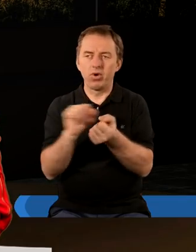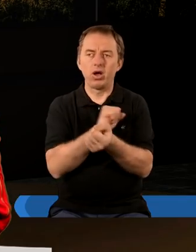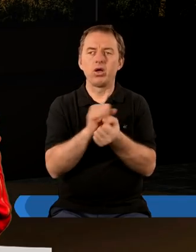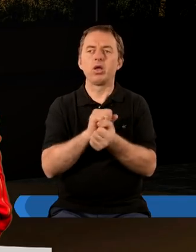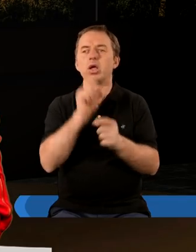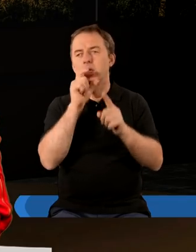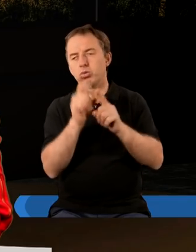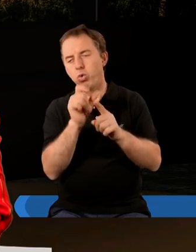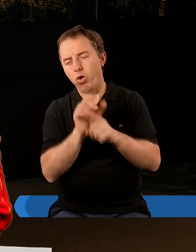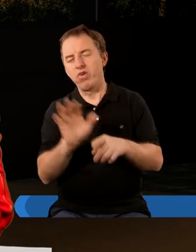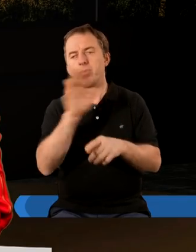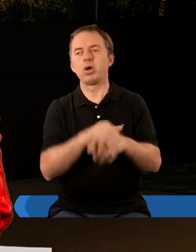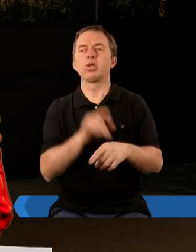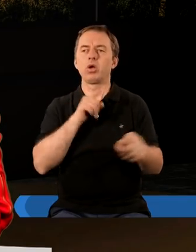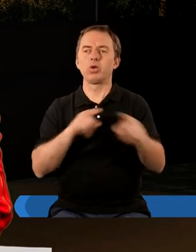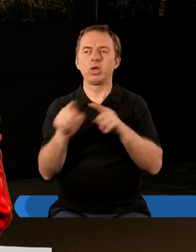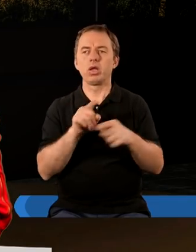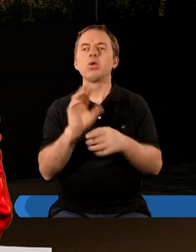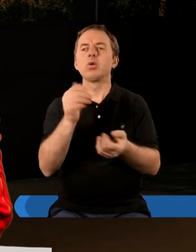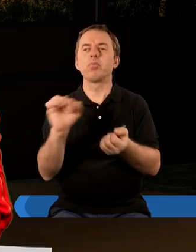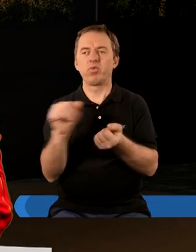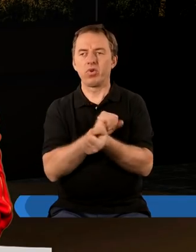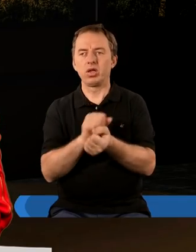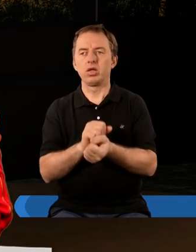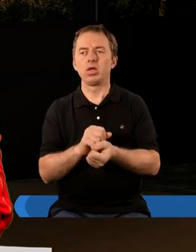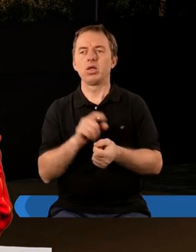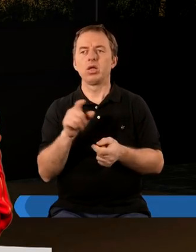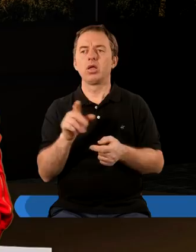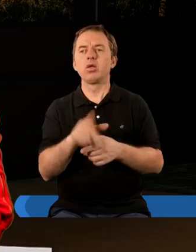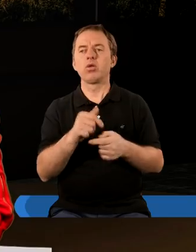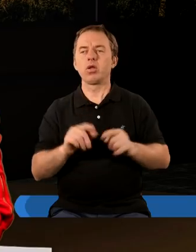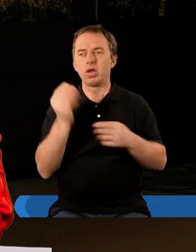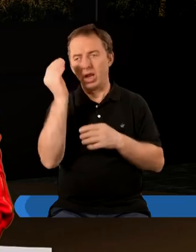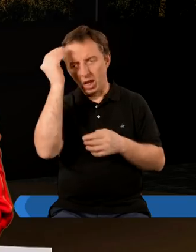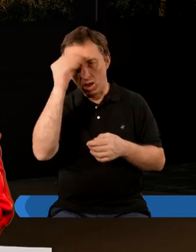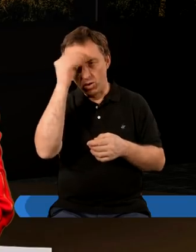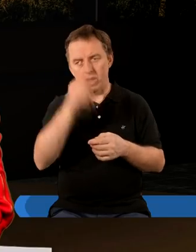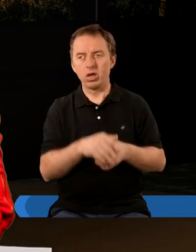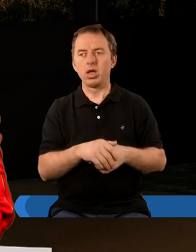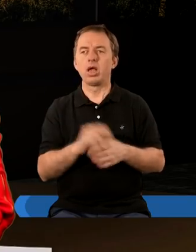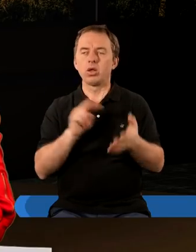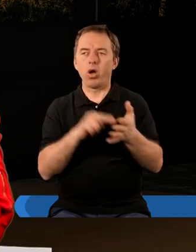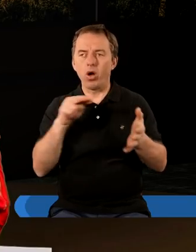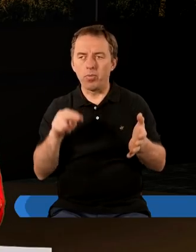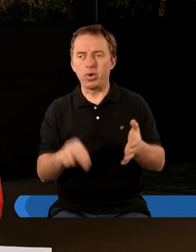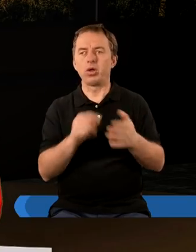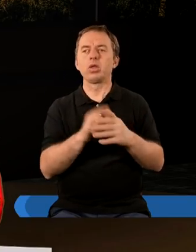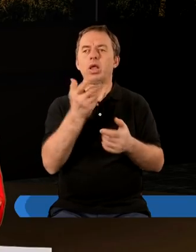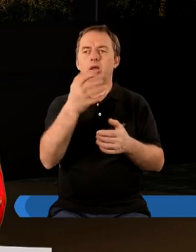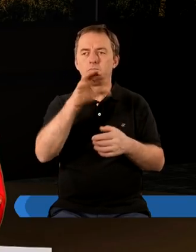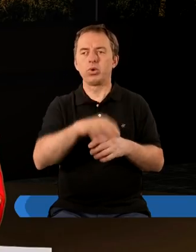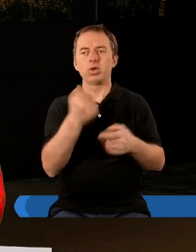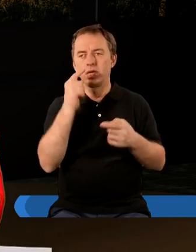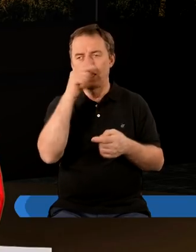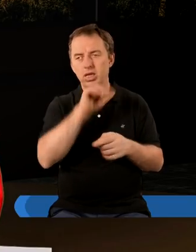walczył Słowem Bożym. Co oznacza? Z czym można walczyć? Z odstępczymi naukami, z kompromisem. I to jest ten